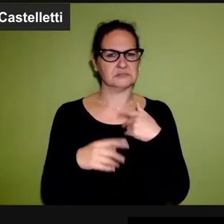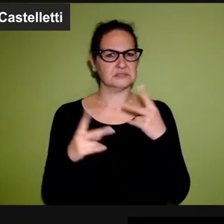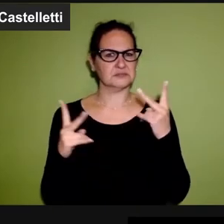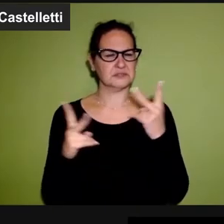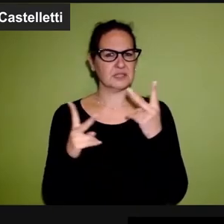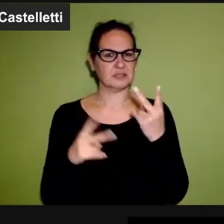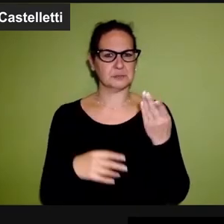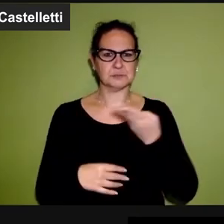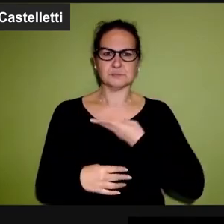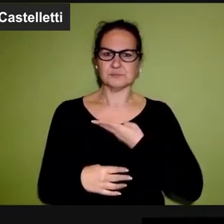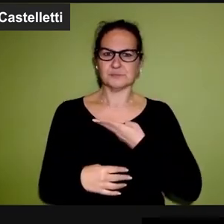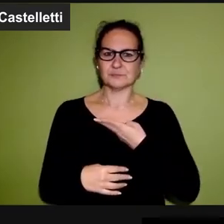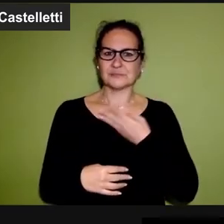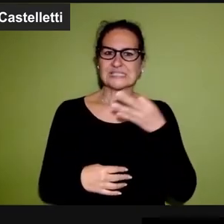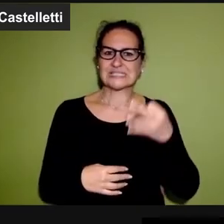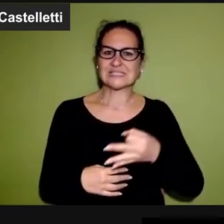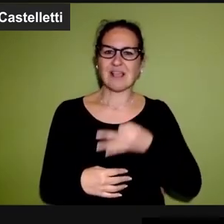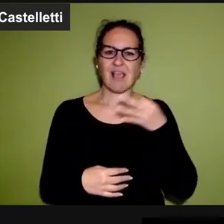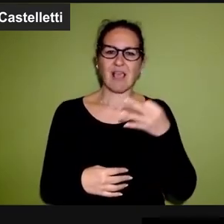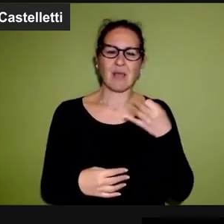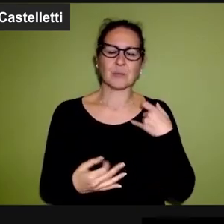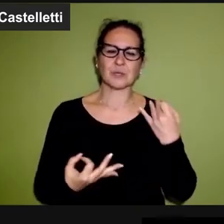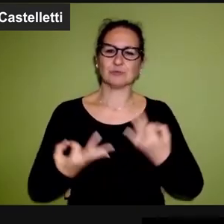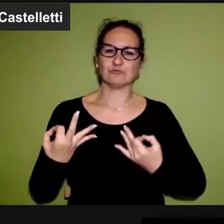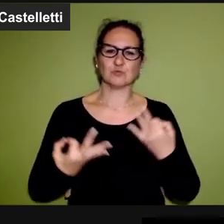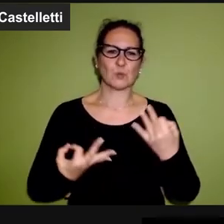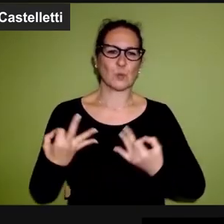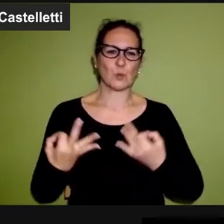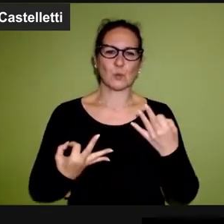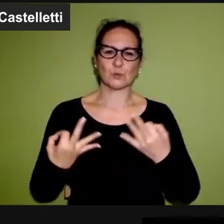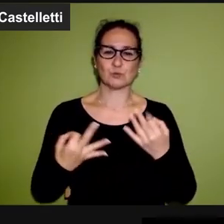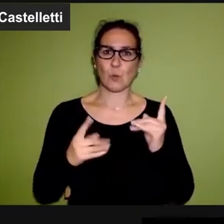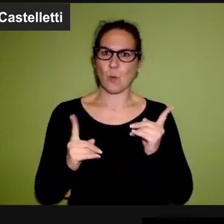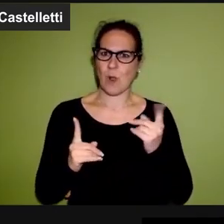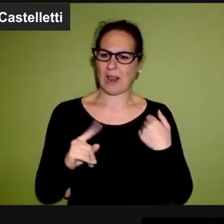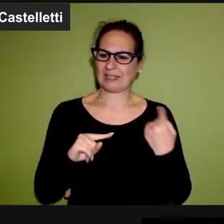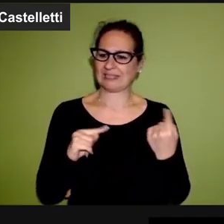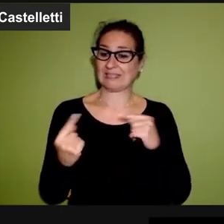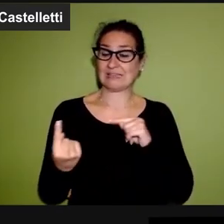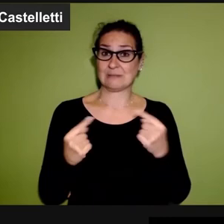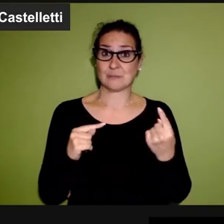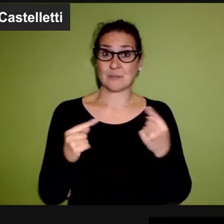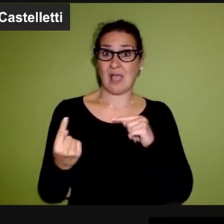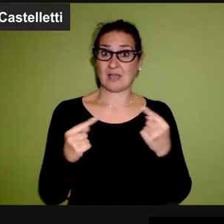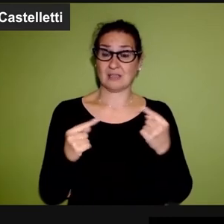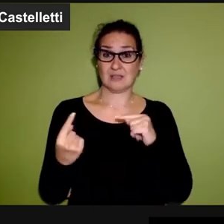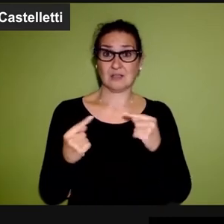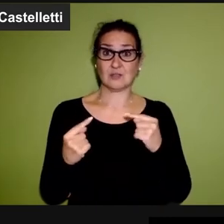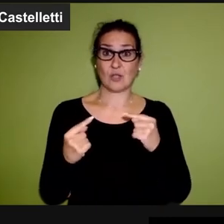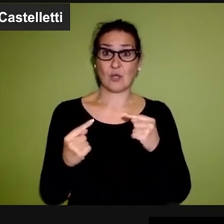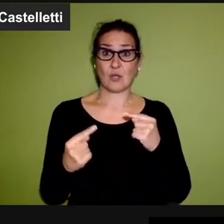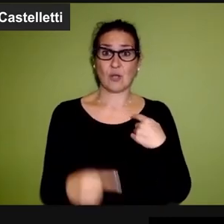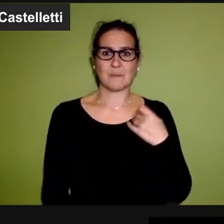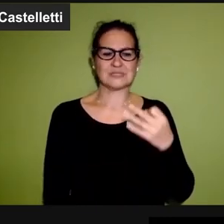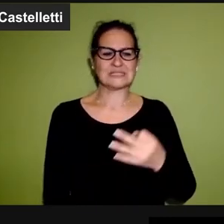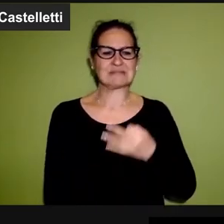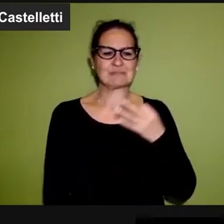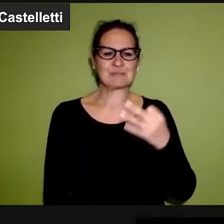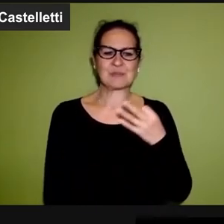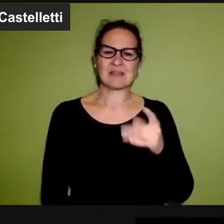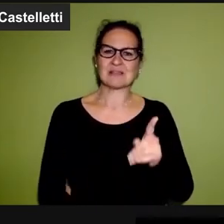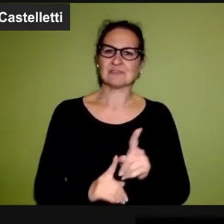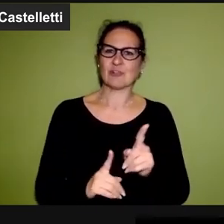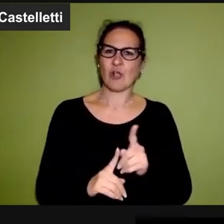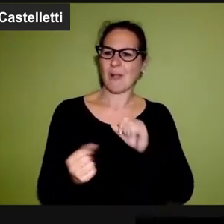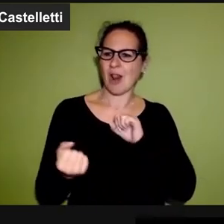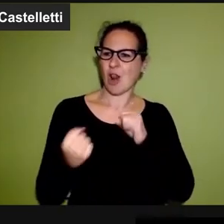perché ho l'impressione che sebbene sia sempre corretto, si aprono dei dibattiti e dei confronti, spesso